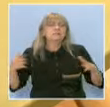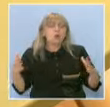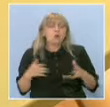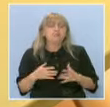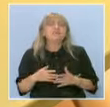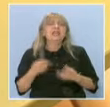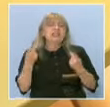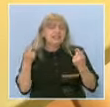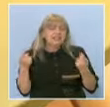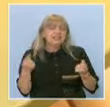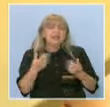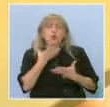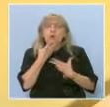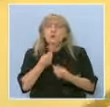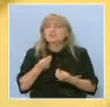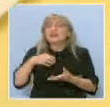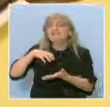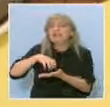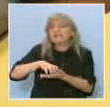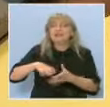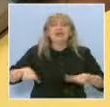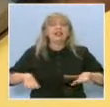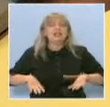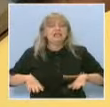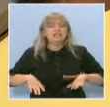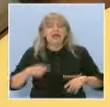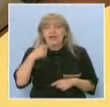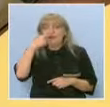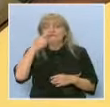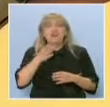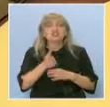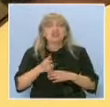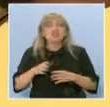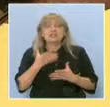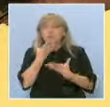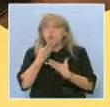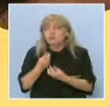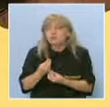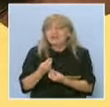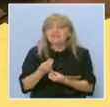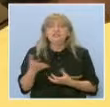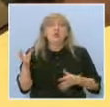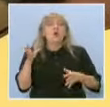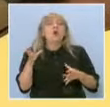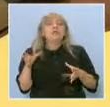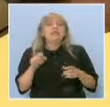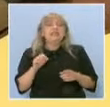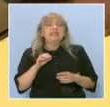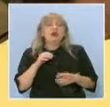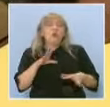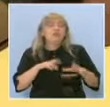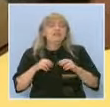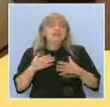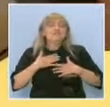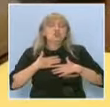сензорна стая, опознаване на квартала и града. А много важна част е опознаването и овладяването на собствените емоции и медиацията.